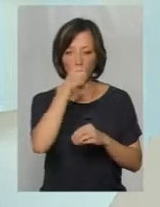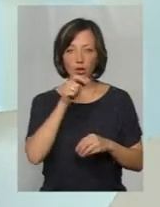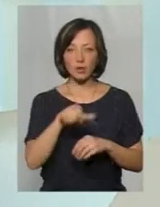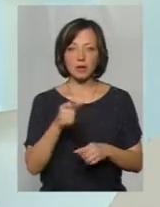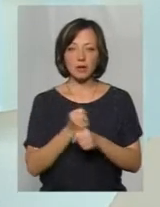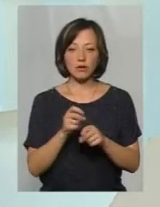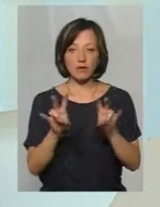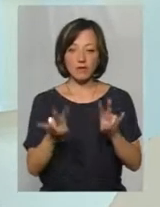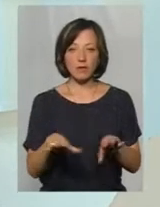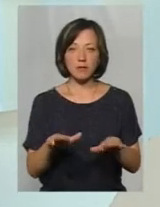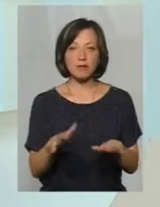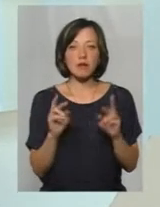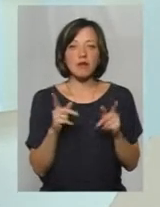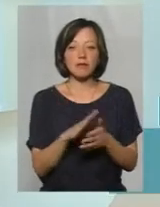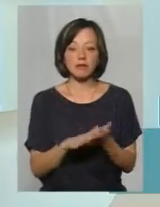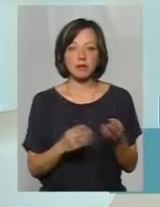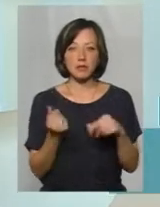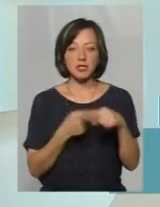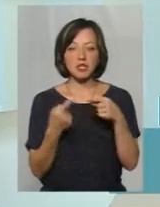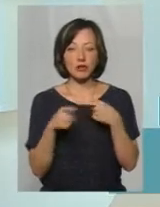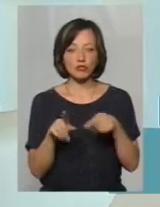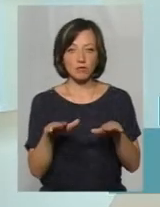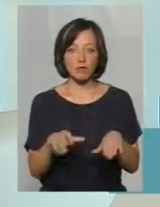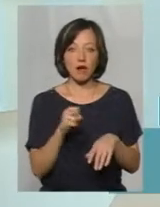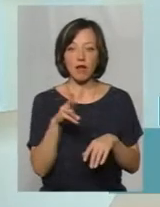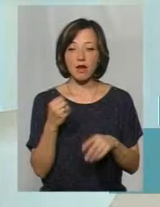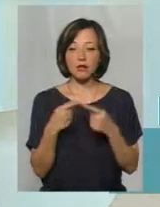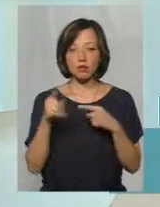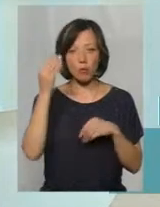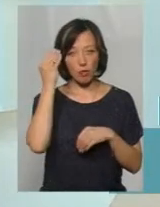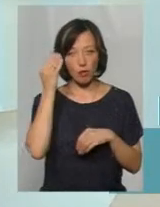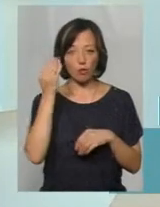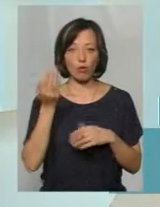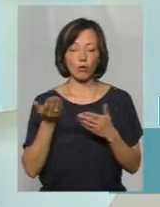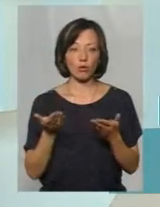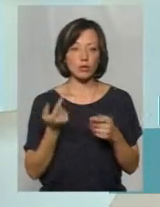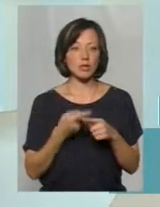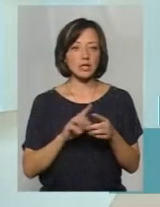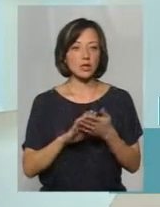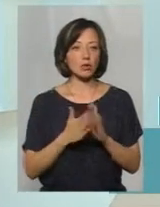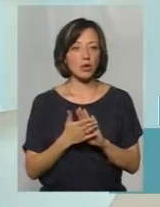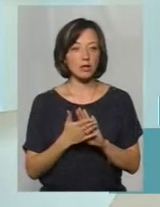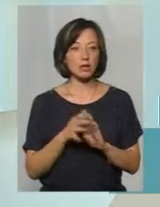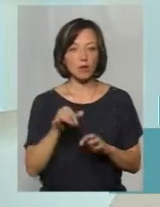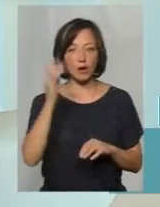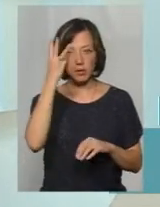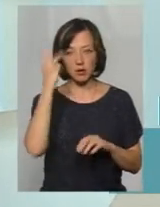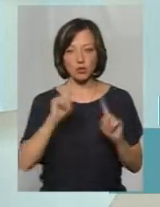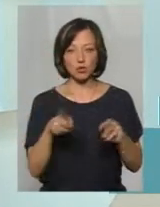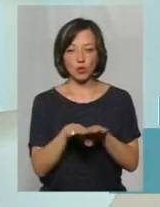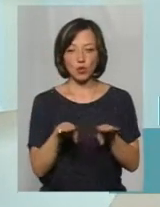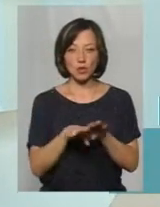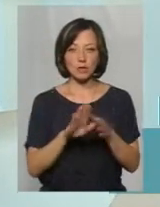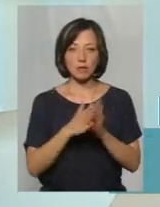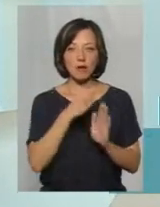уявлення не має, як піде бізнес на іншому місці. Але з іншого боку, ситуація у Хмельницькому дуже схожа на